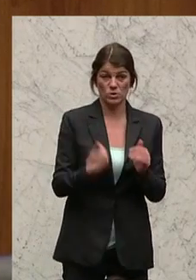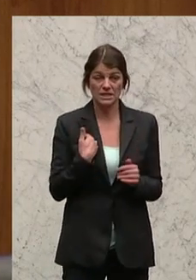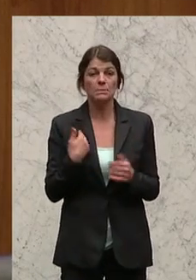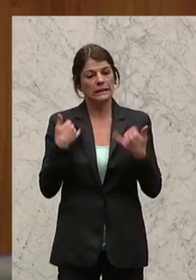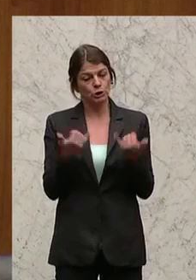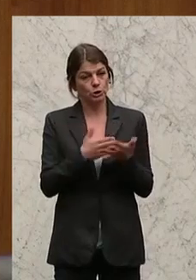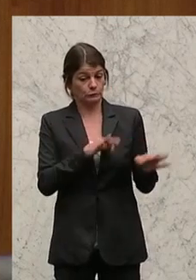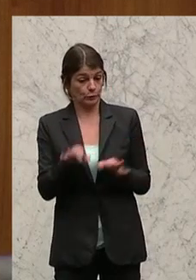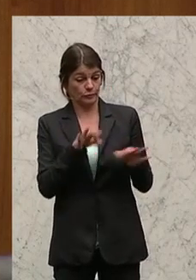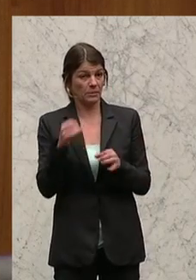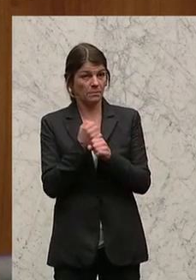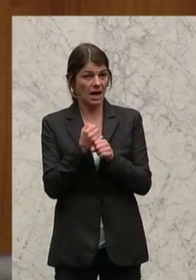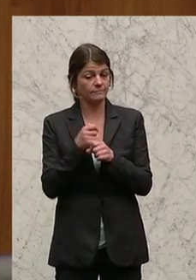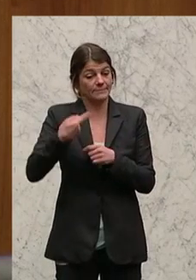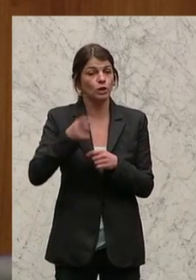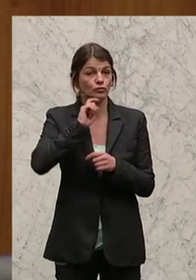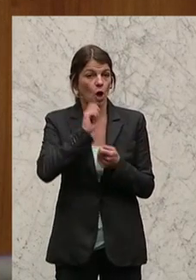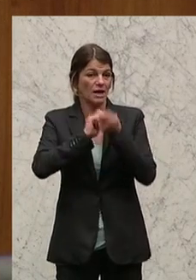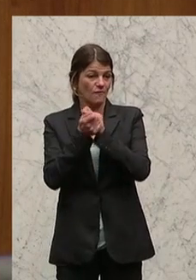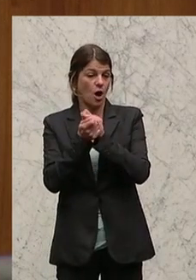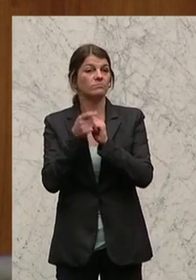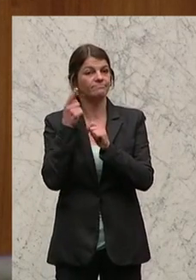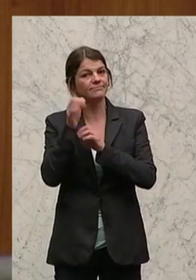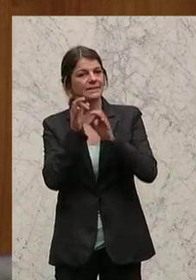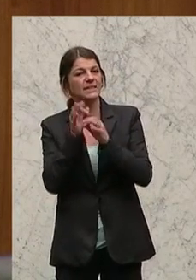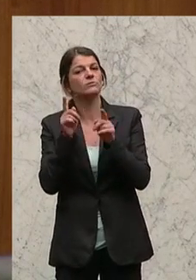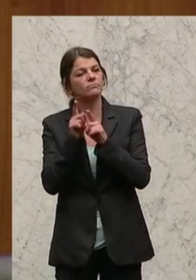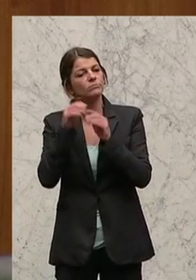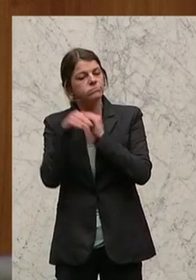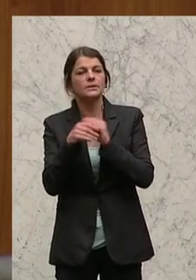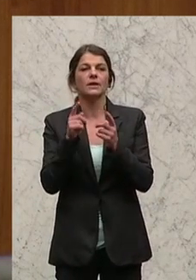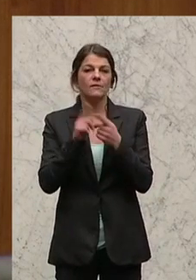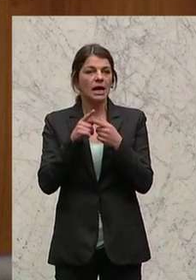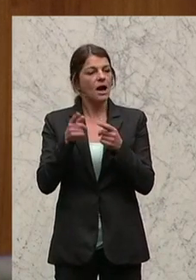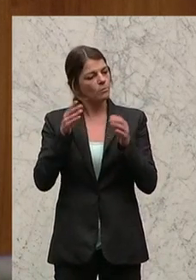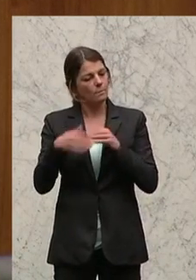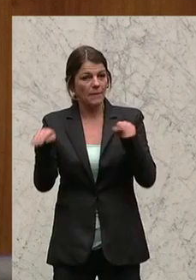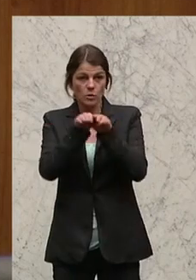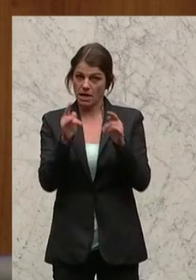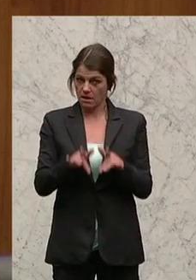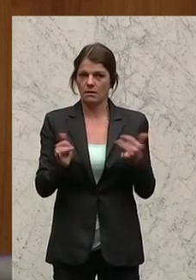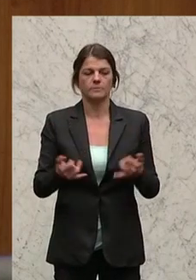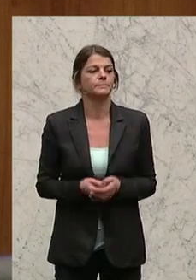Vorkehrungen über die Steuerreform getroffen, dass die kalte Progression abgegolten ist. Nun,